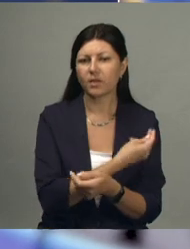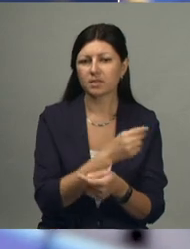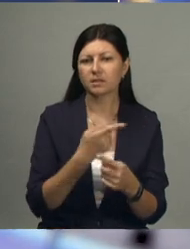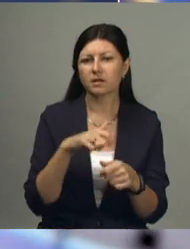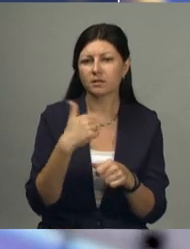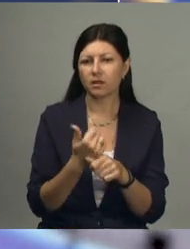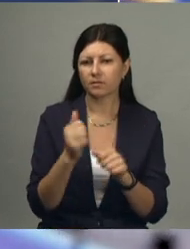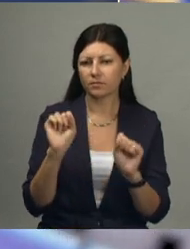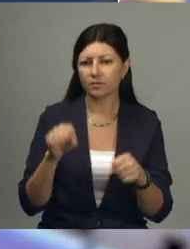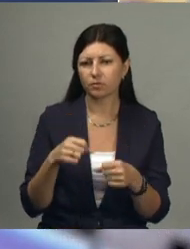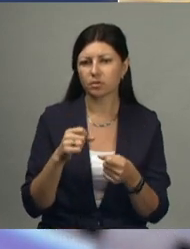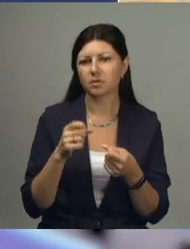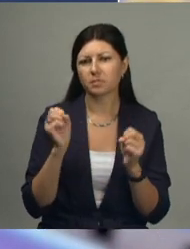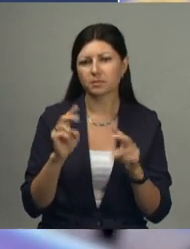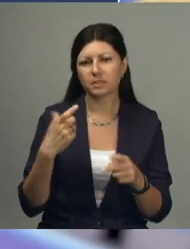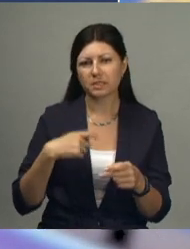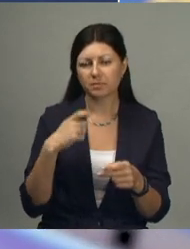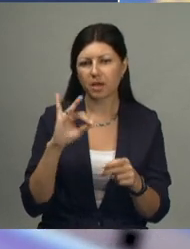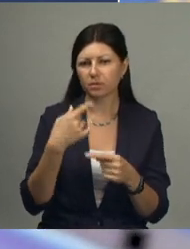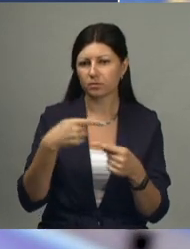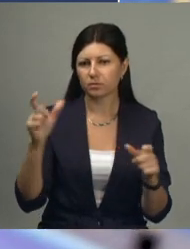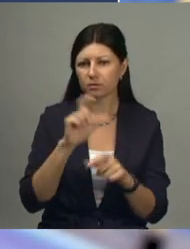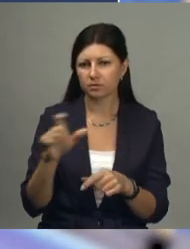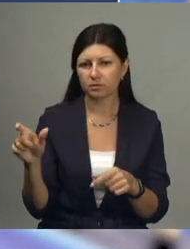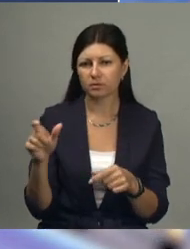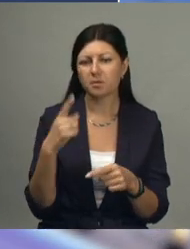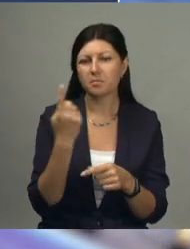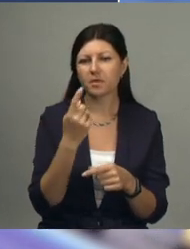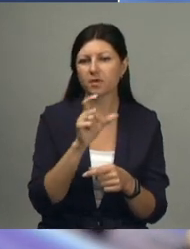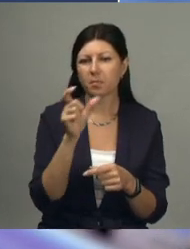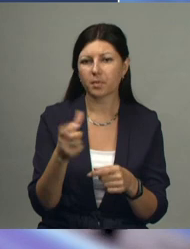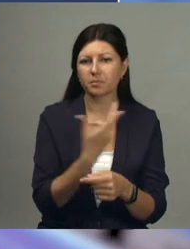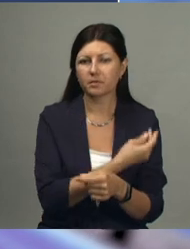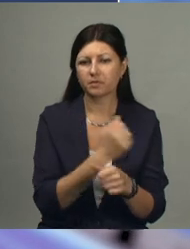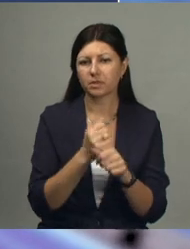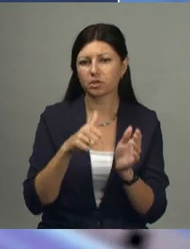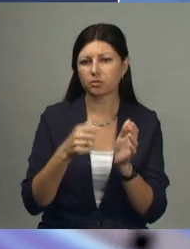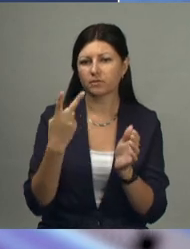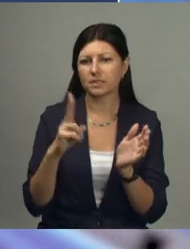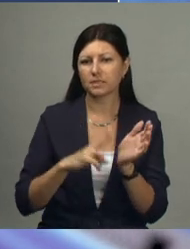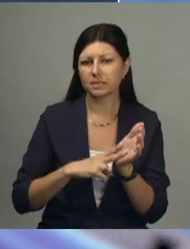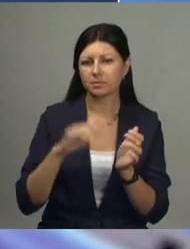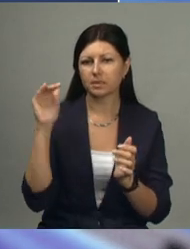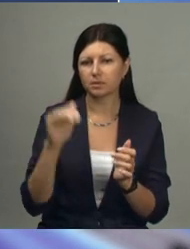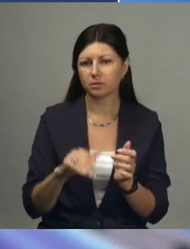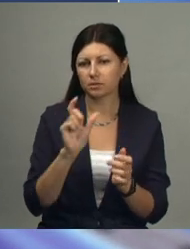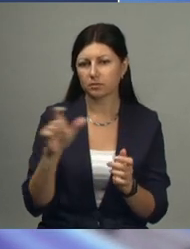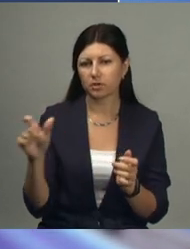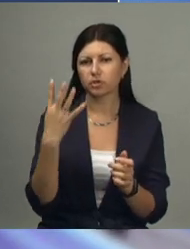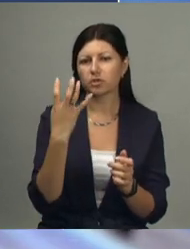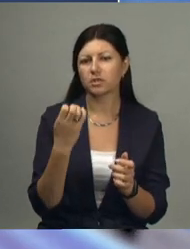– главный способ обезопасить себя и окружающих. Первым компонентом привились 627 тысяч наших земляков. Почти